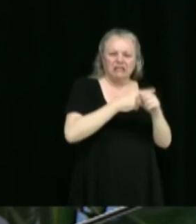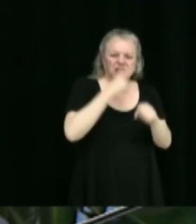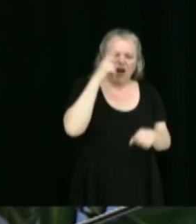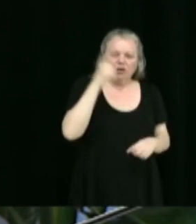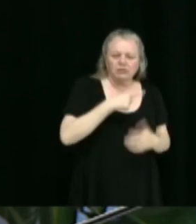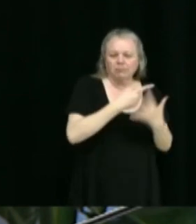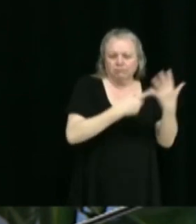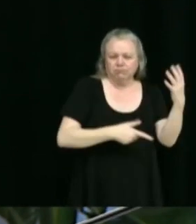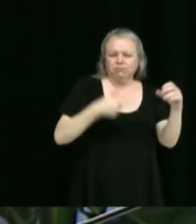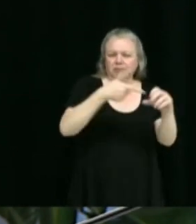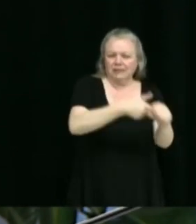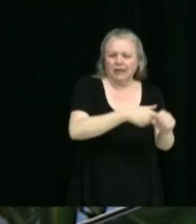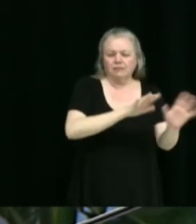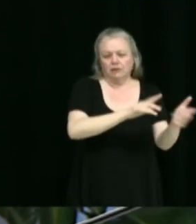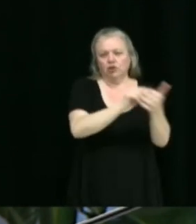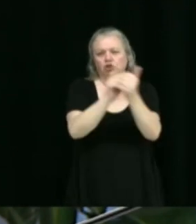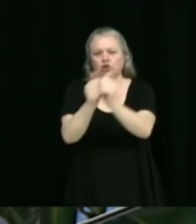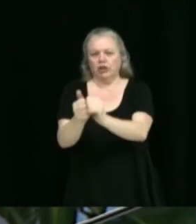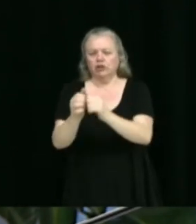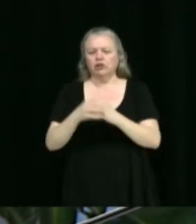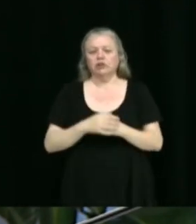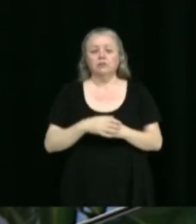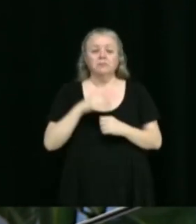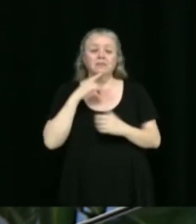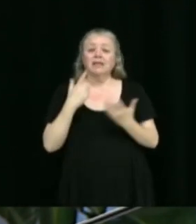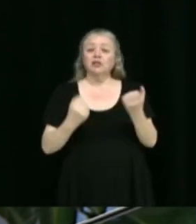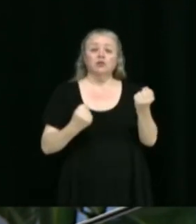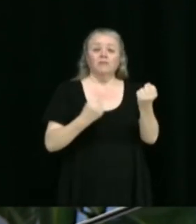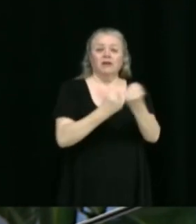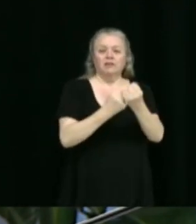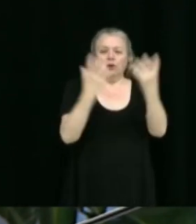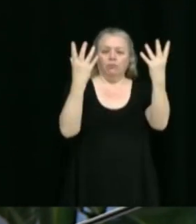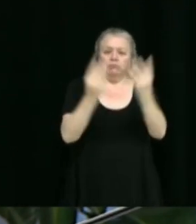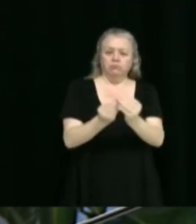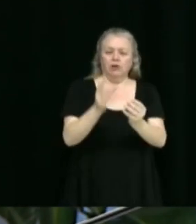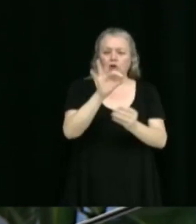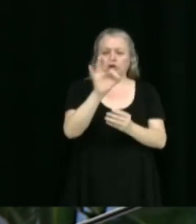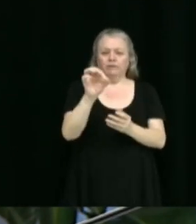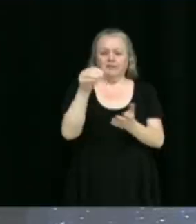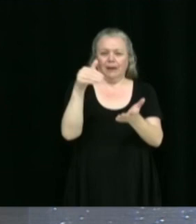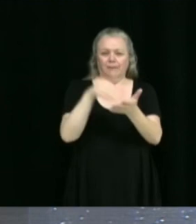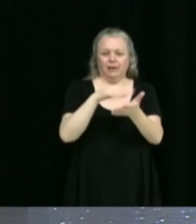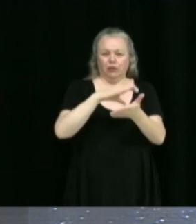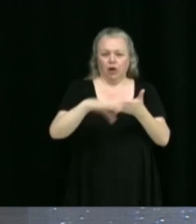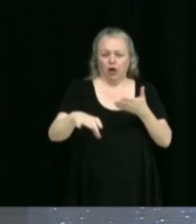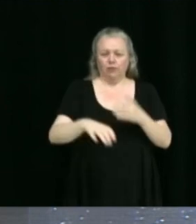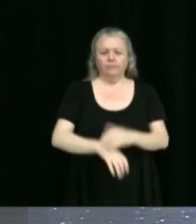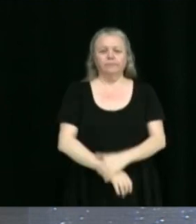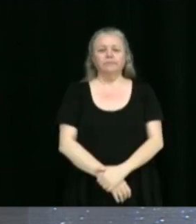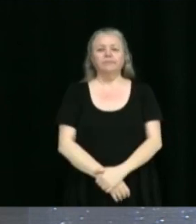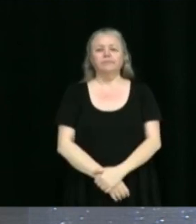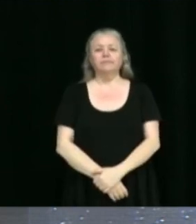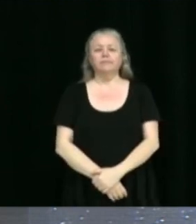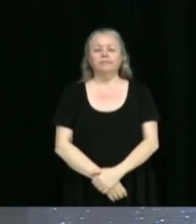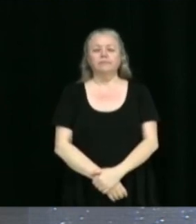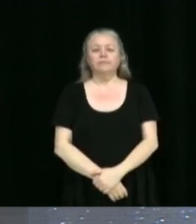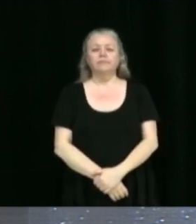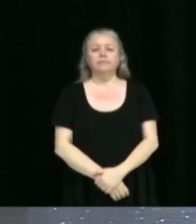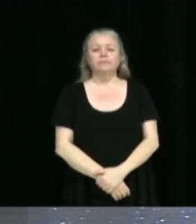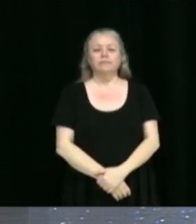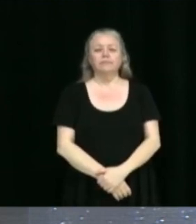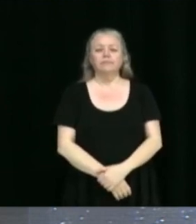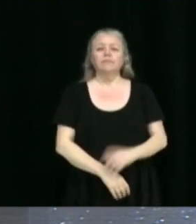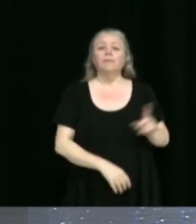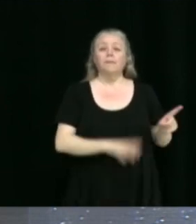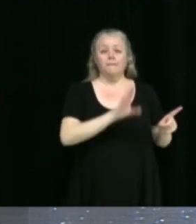la Ville les subventions accordées aux ICI d'un montant total de 900 000 $. Je vais donner l'accompagnement à M. le maire. Merci